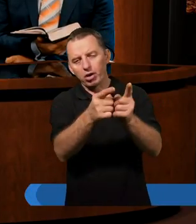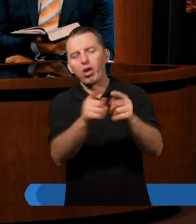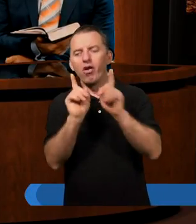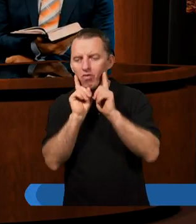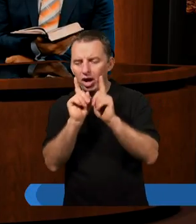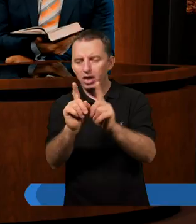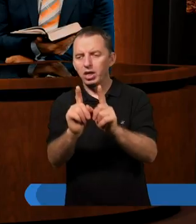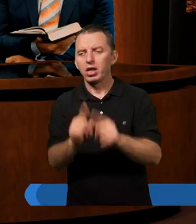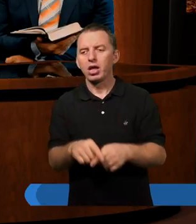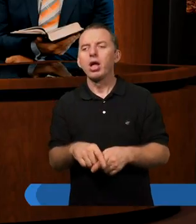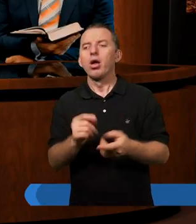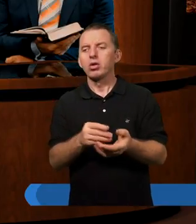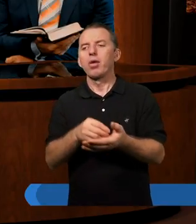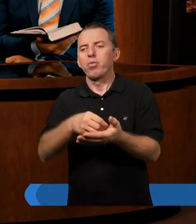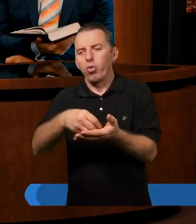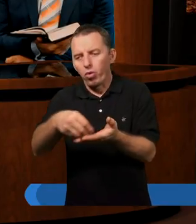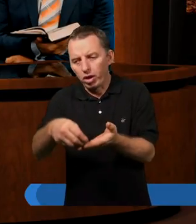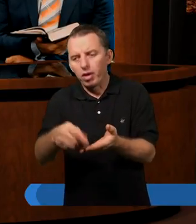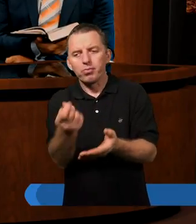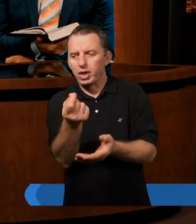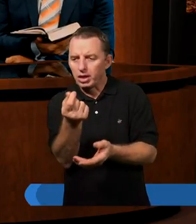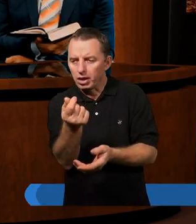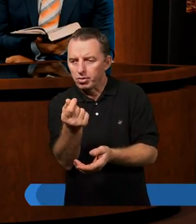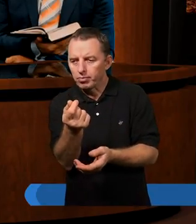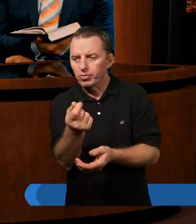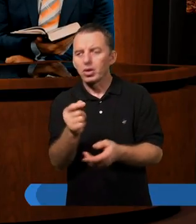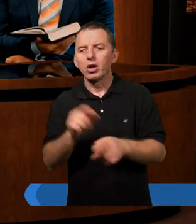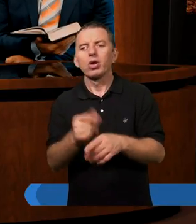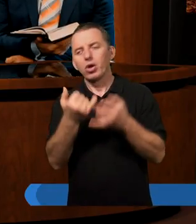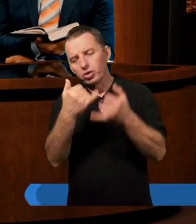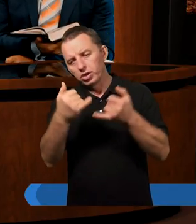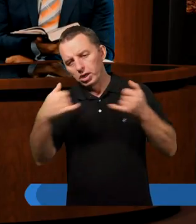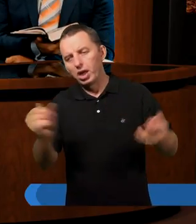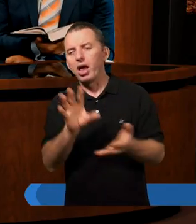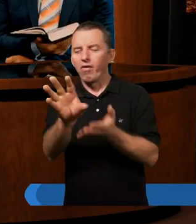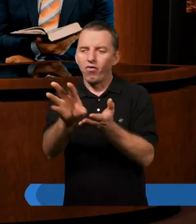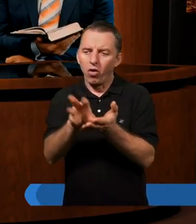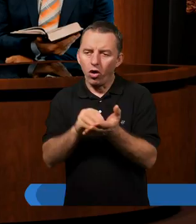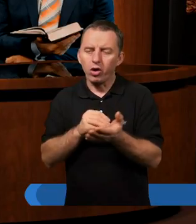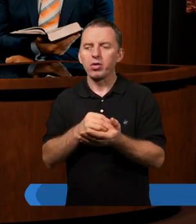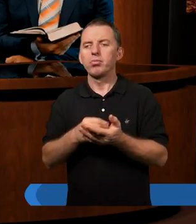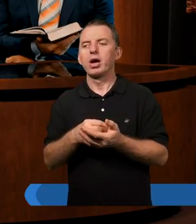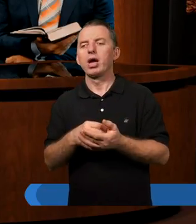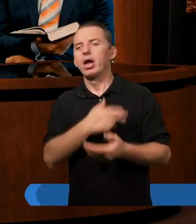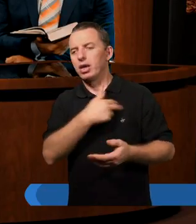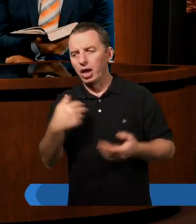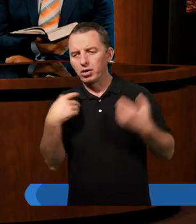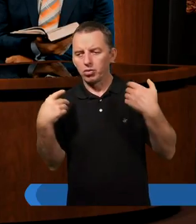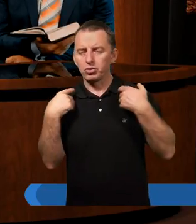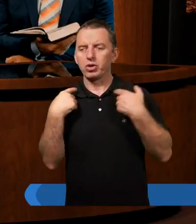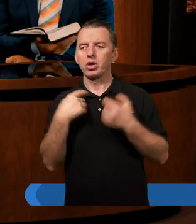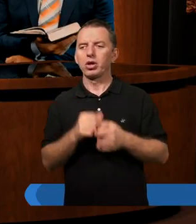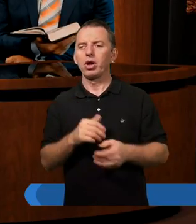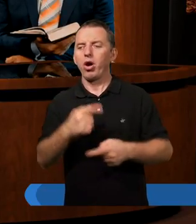płacimy za zbawienie pieniędzmi, ale są różne inne formy naszym zachowaniem, przestrzeganiem jakichś